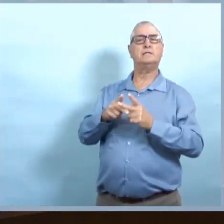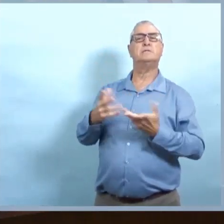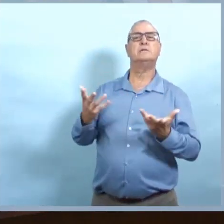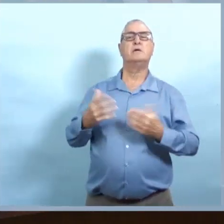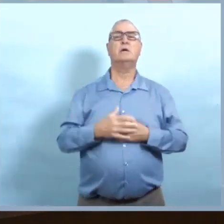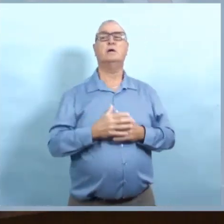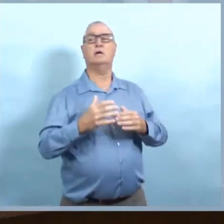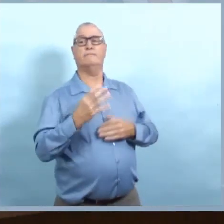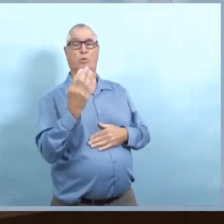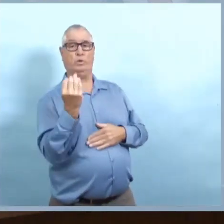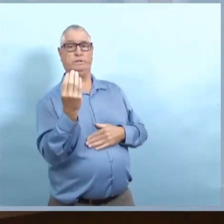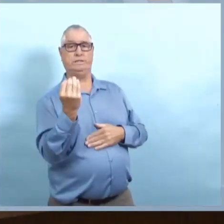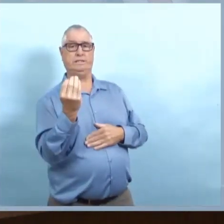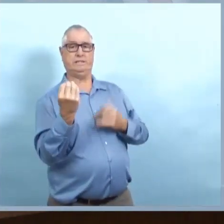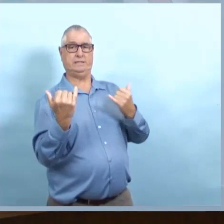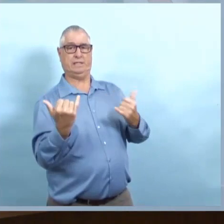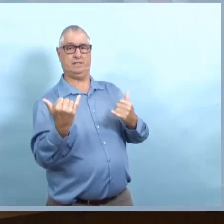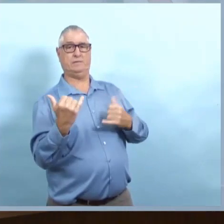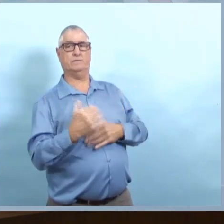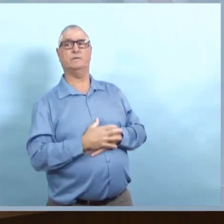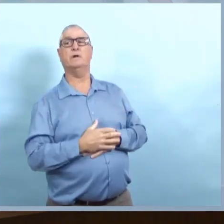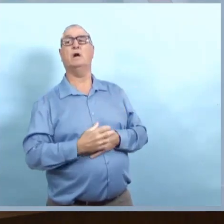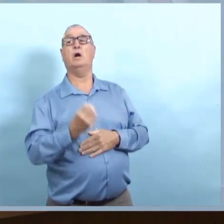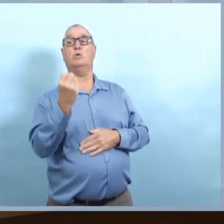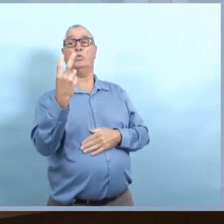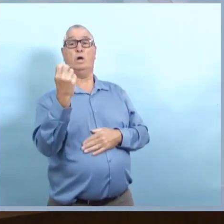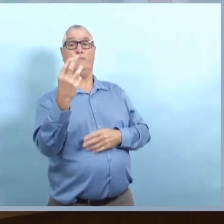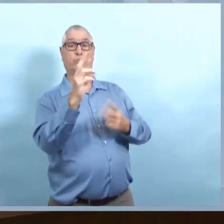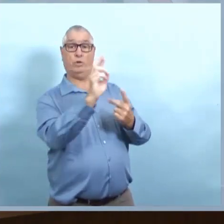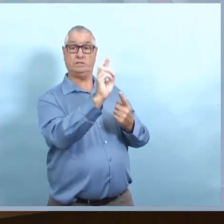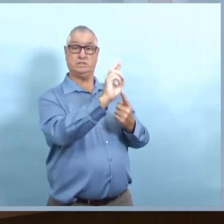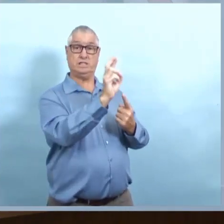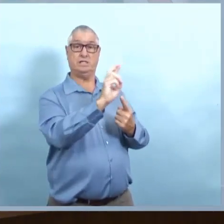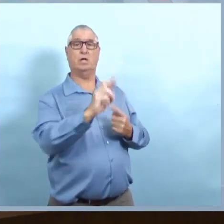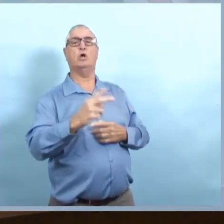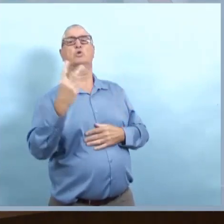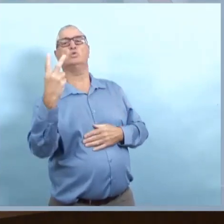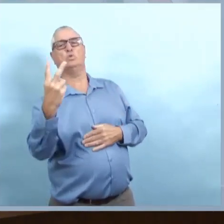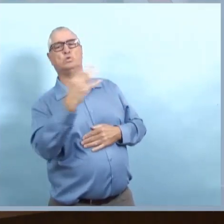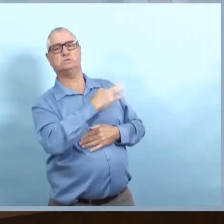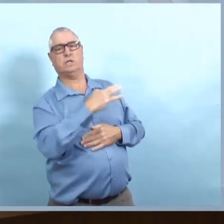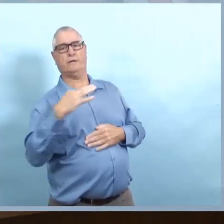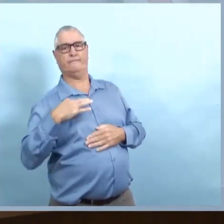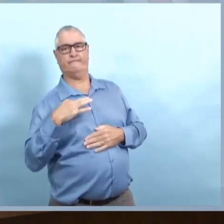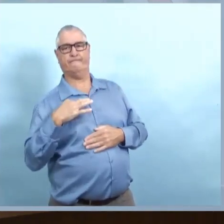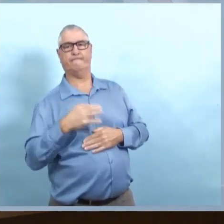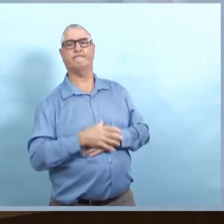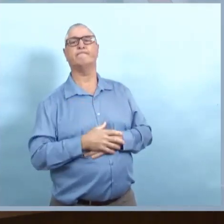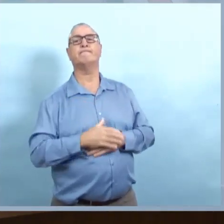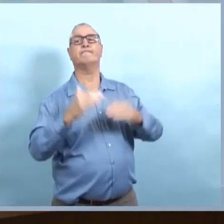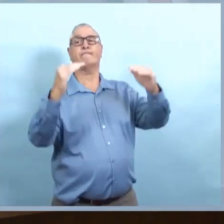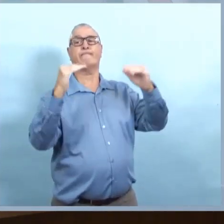confirmés. Ce sont tous des résidents. Et qu'est-ce qui se passe à Progview Place?